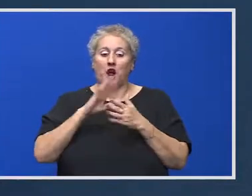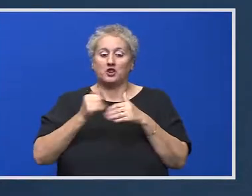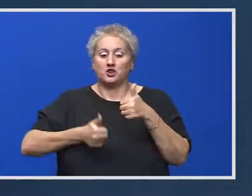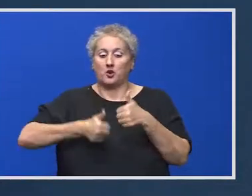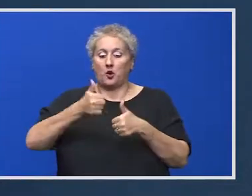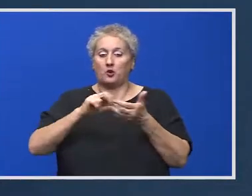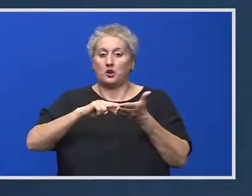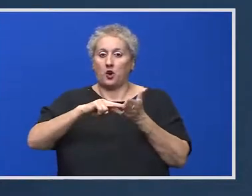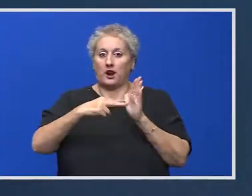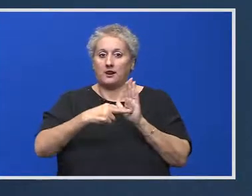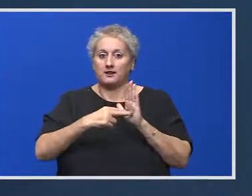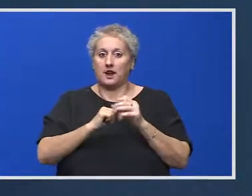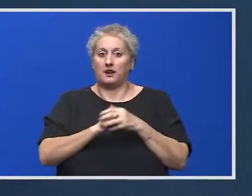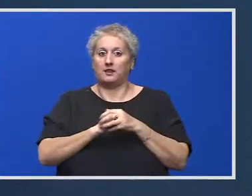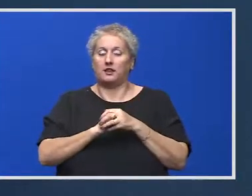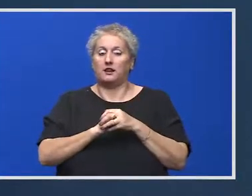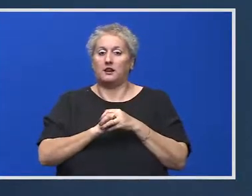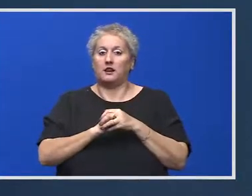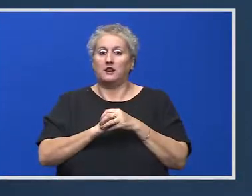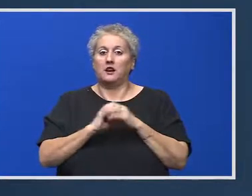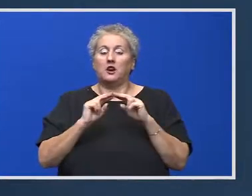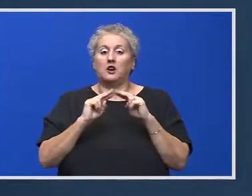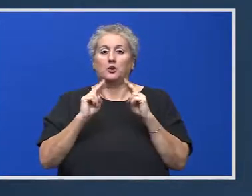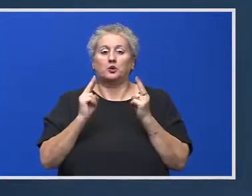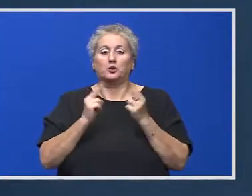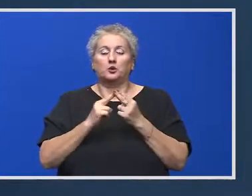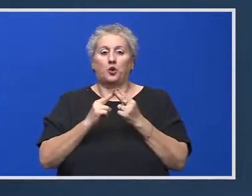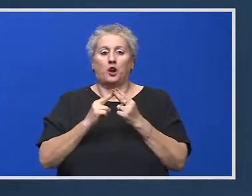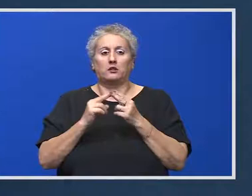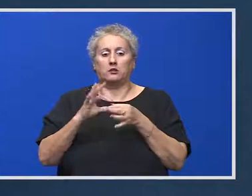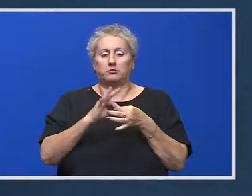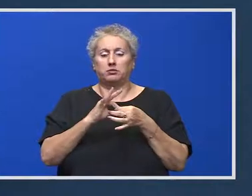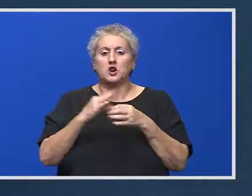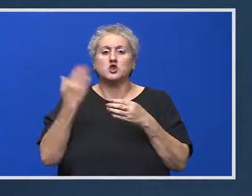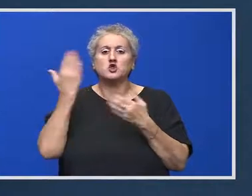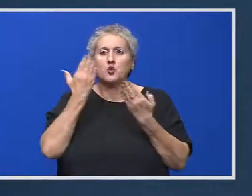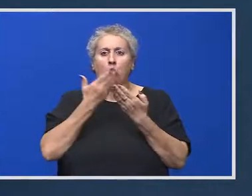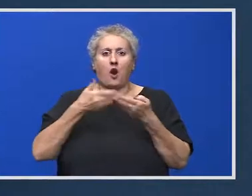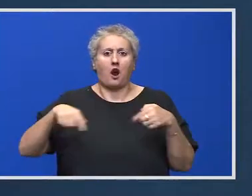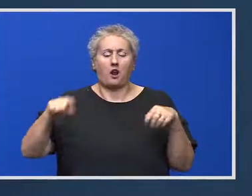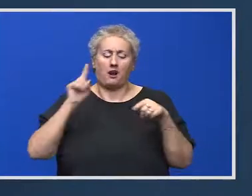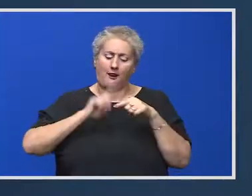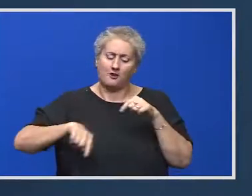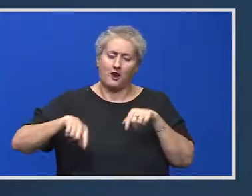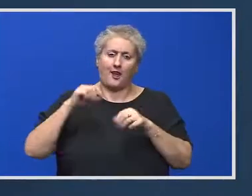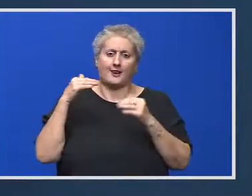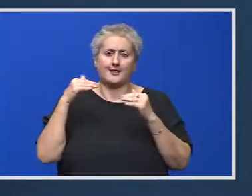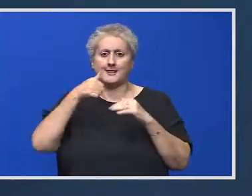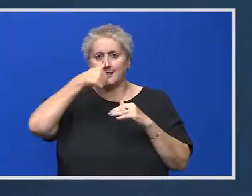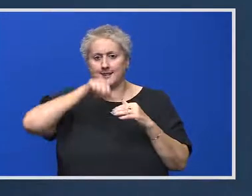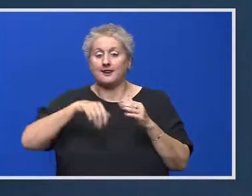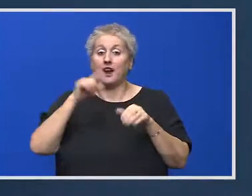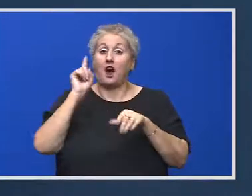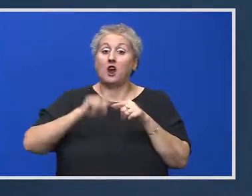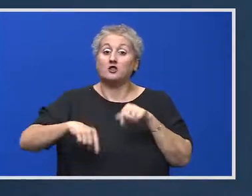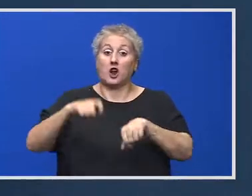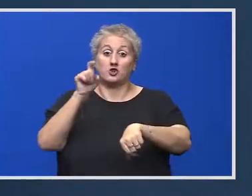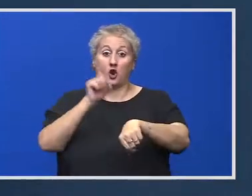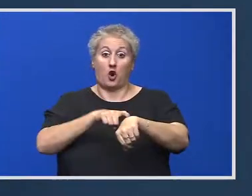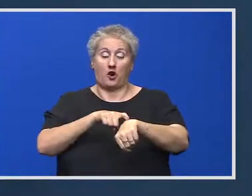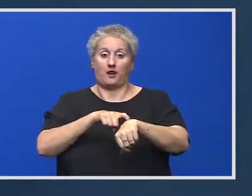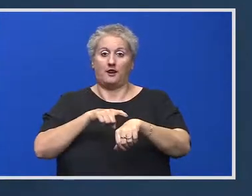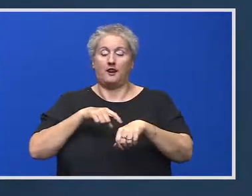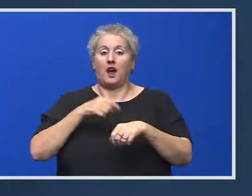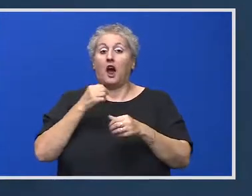concurs va fi organizat în toate școlile în aceeași zi cu începere la aceeași oră. Acestea sunt